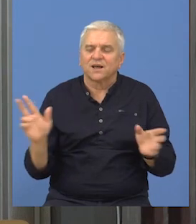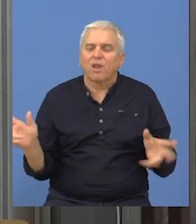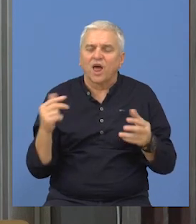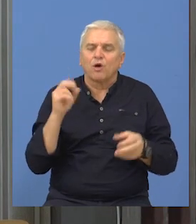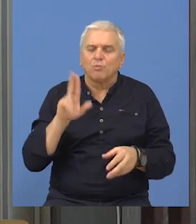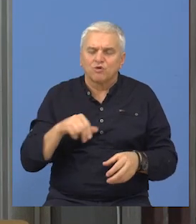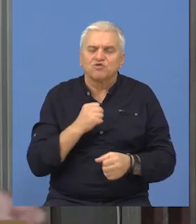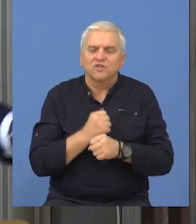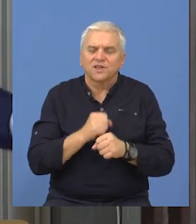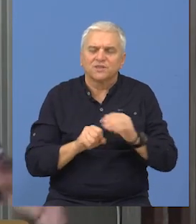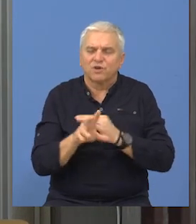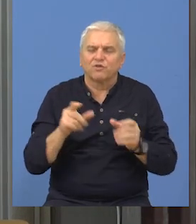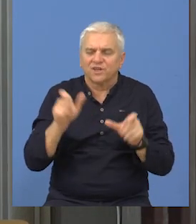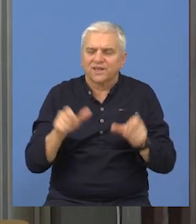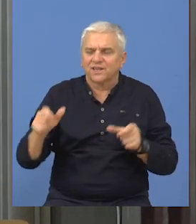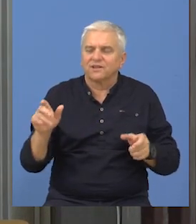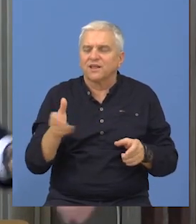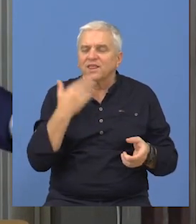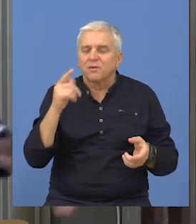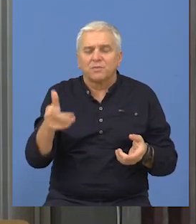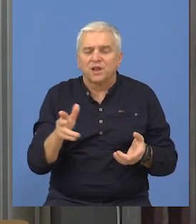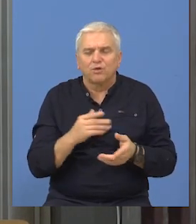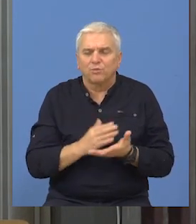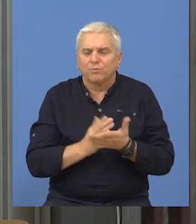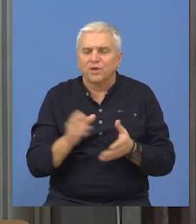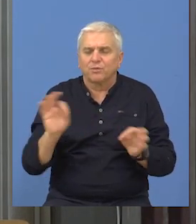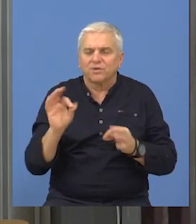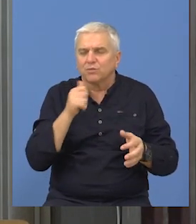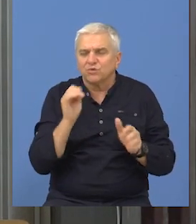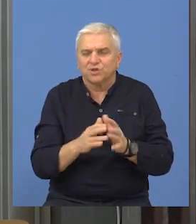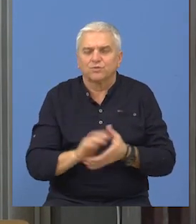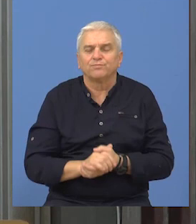normalno funkcionisao, jer nije bilo para na budžetu.